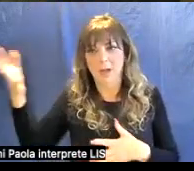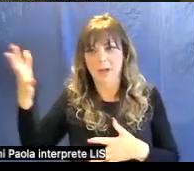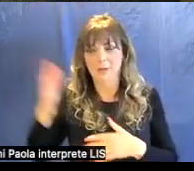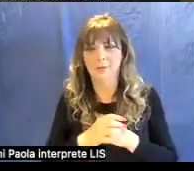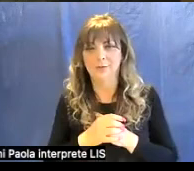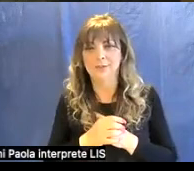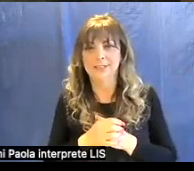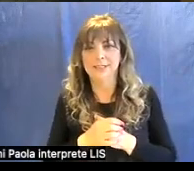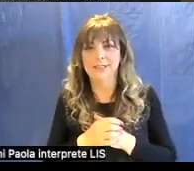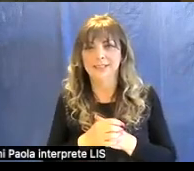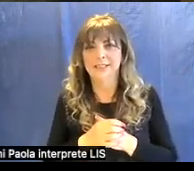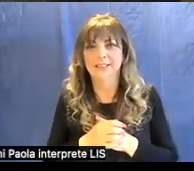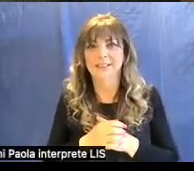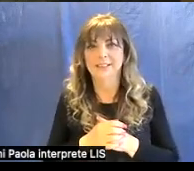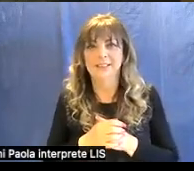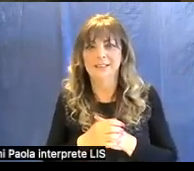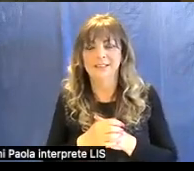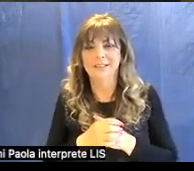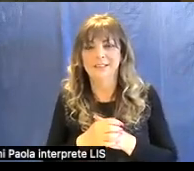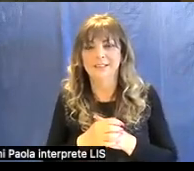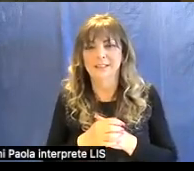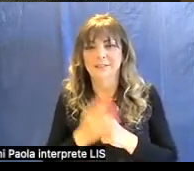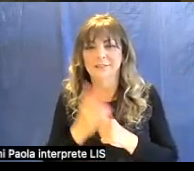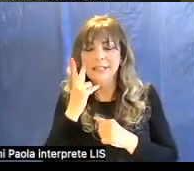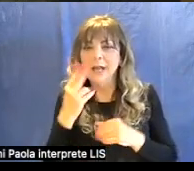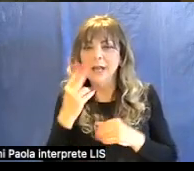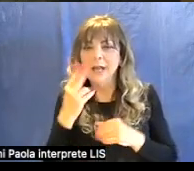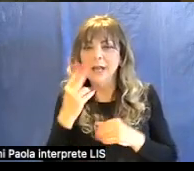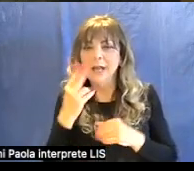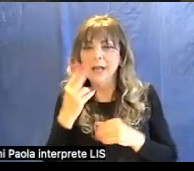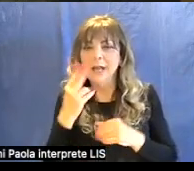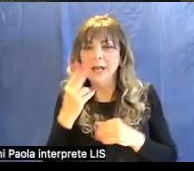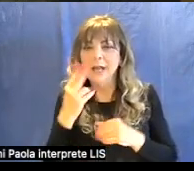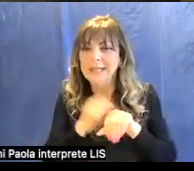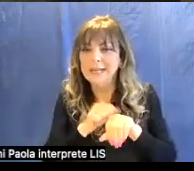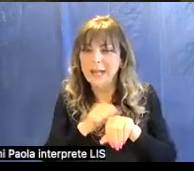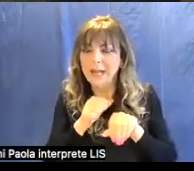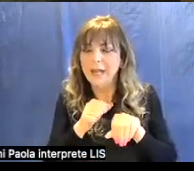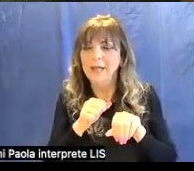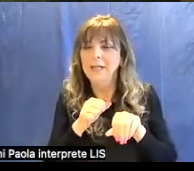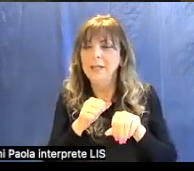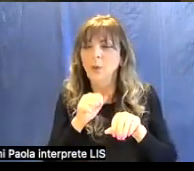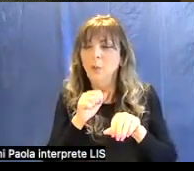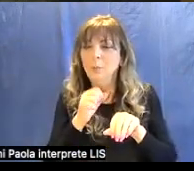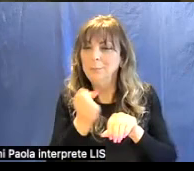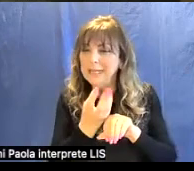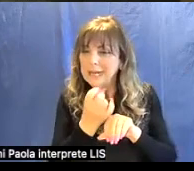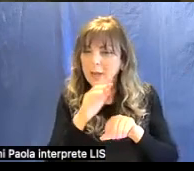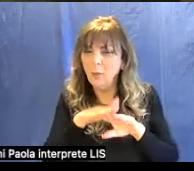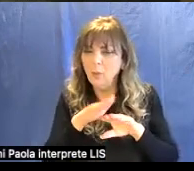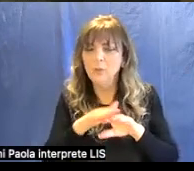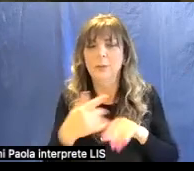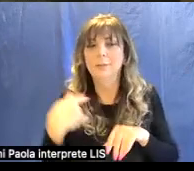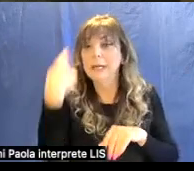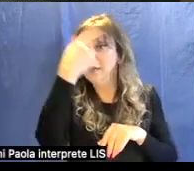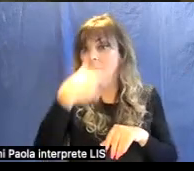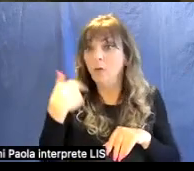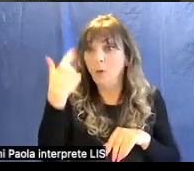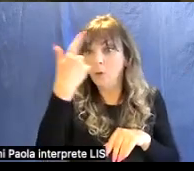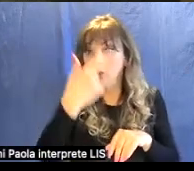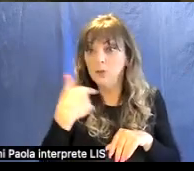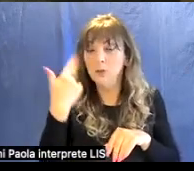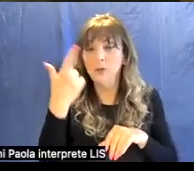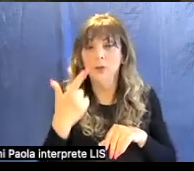veniamo ai minerali che sono stati utilizzati dalle pietre che sono state utilizzate per il volto della